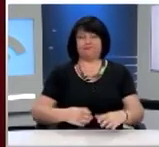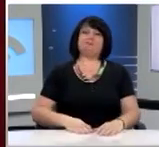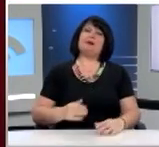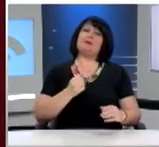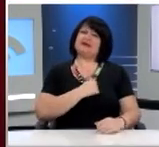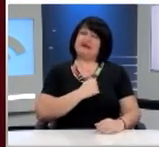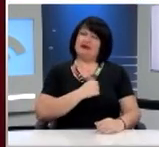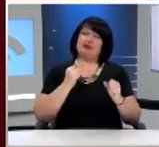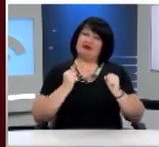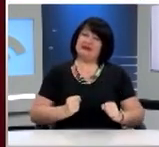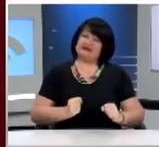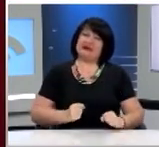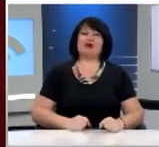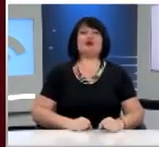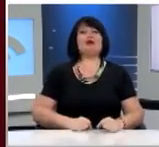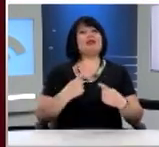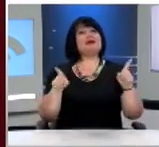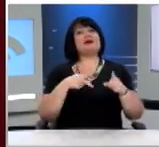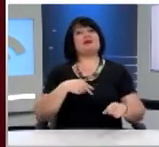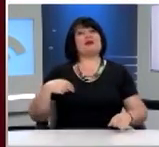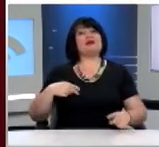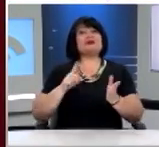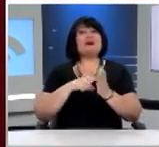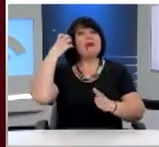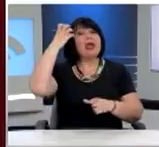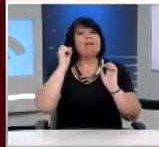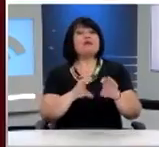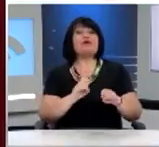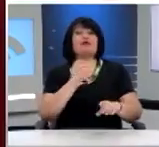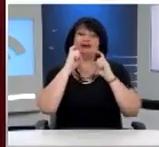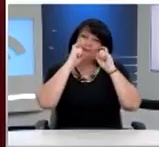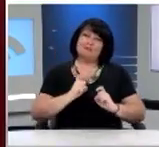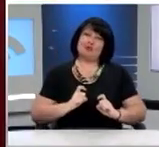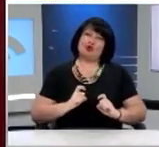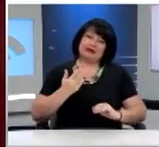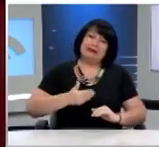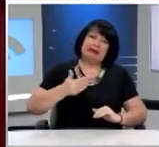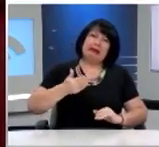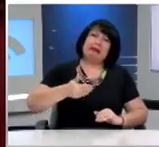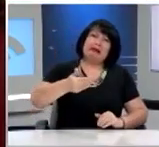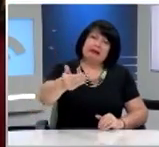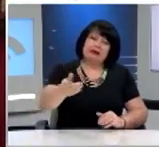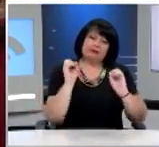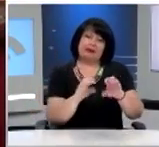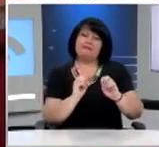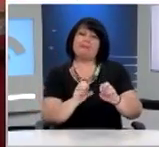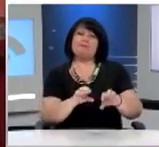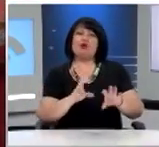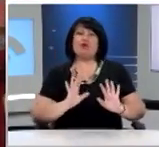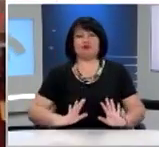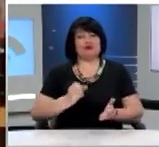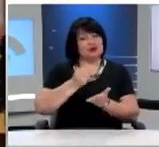άποψη είναι ότι οι εκπαιδευτικοί θα έπρεπε να επιμορφώνονται υποχρεωτικά σε τακτά χρονικά διαστήματα. Η